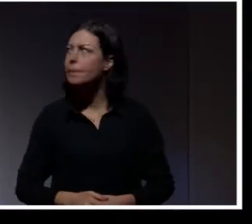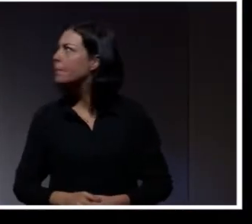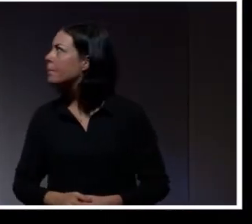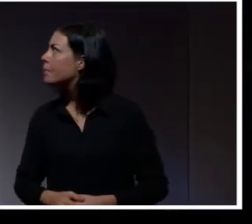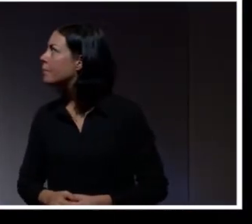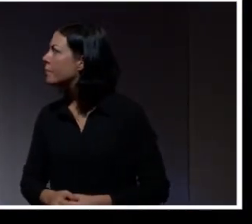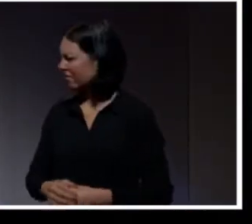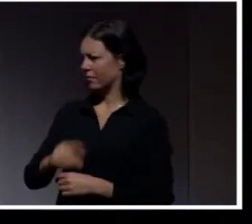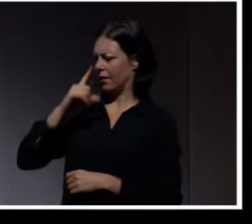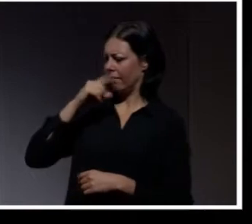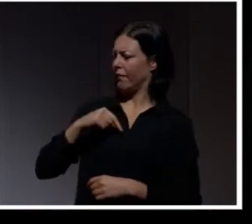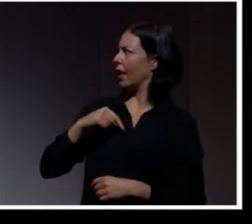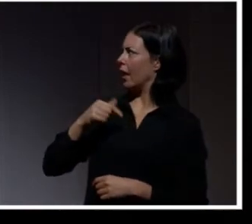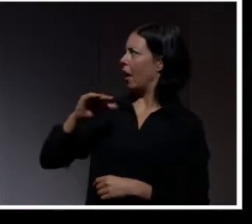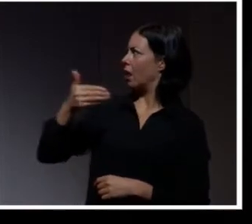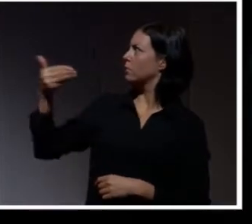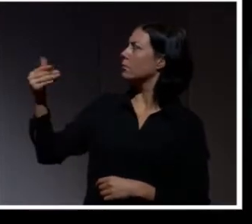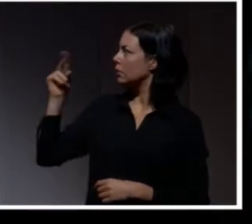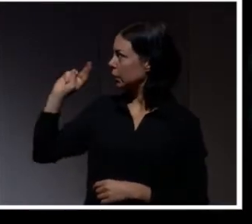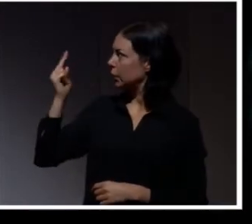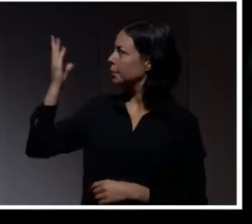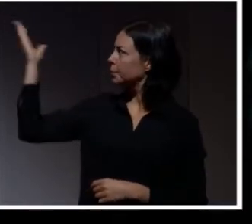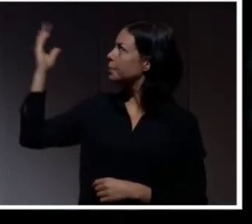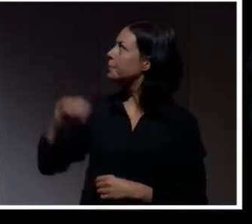Var till fel håll. Så ska det inte vara. Sådär ska det vara.